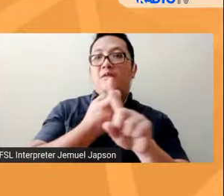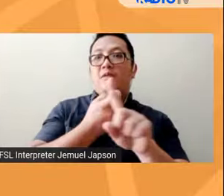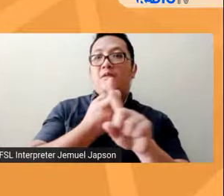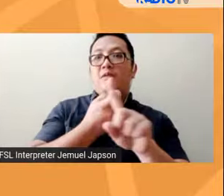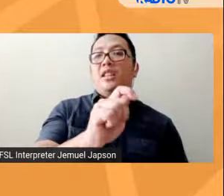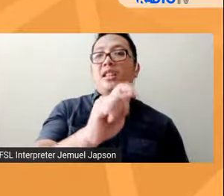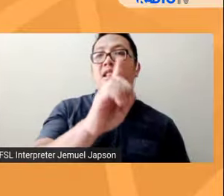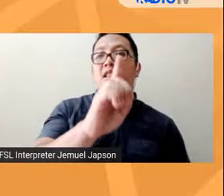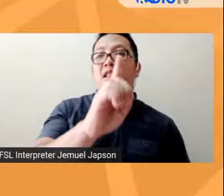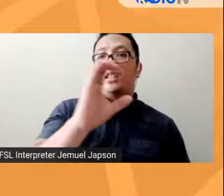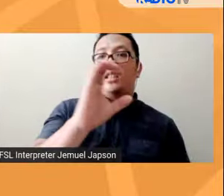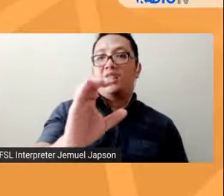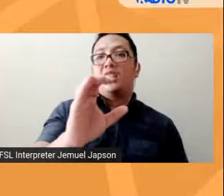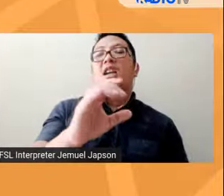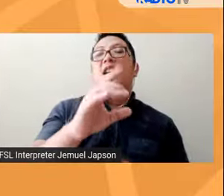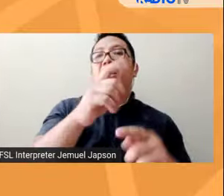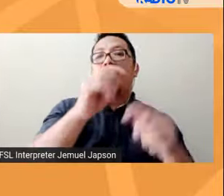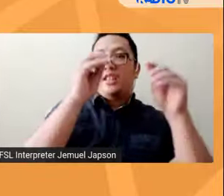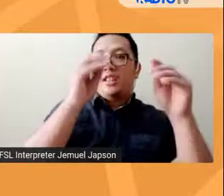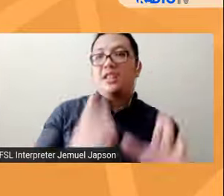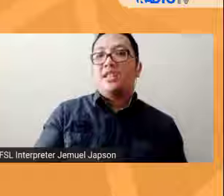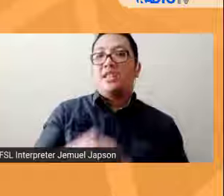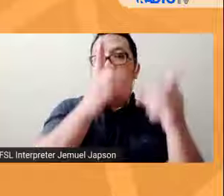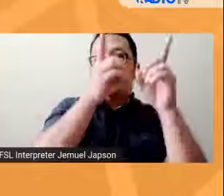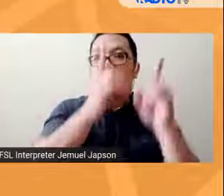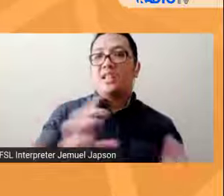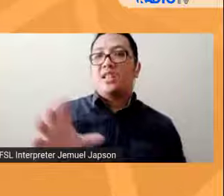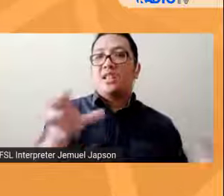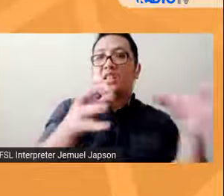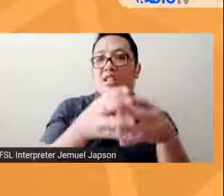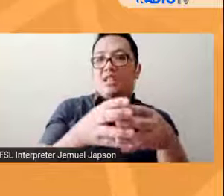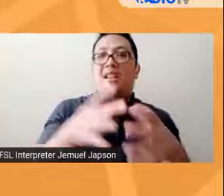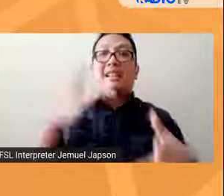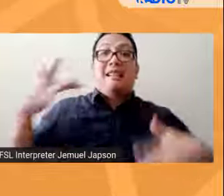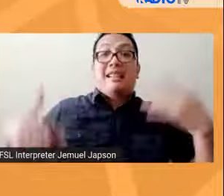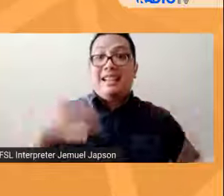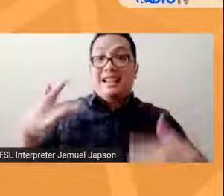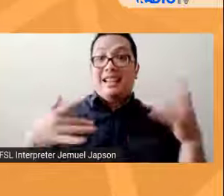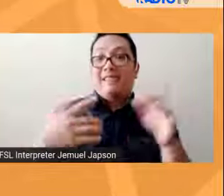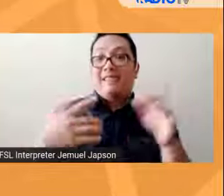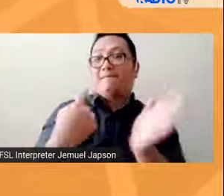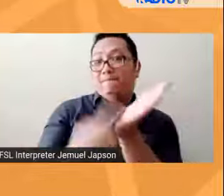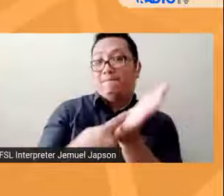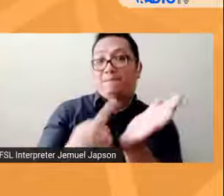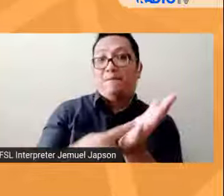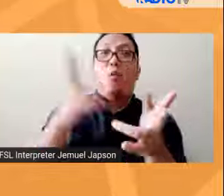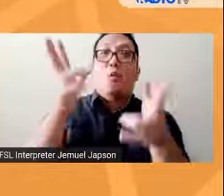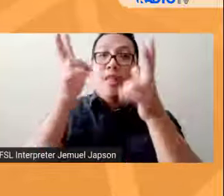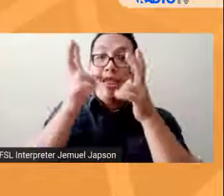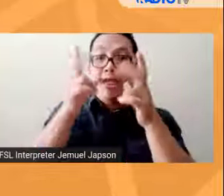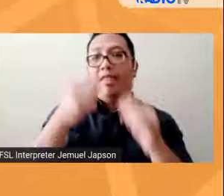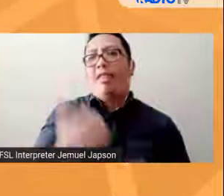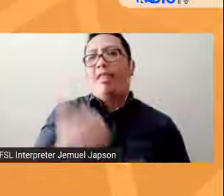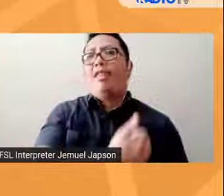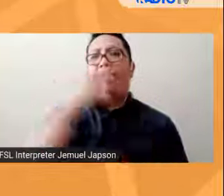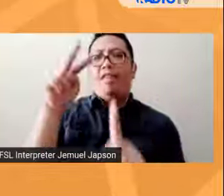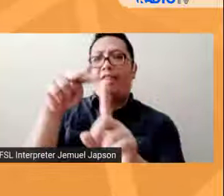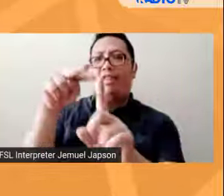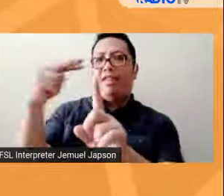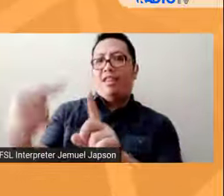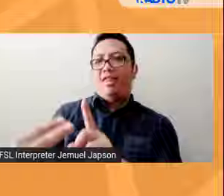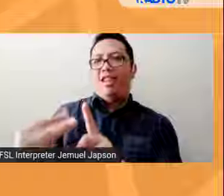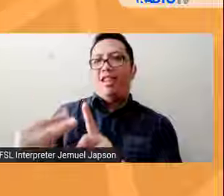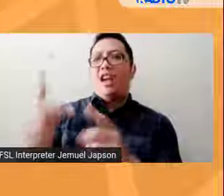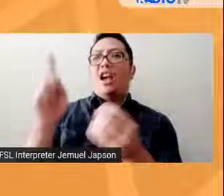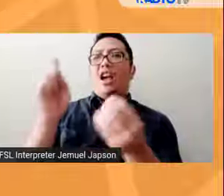Exciting po ang episode na ito dahil makakapinig tayo ng iba naman na perspective patungkol